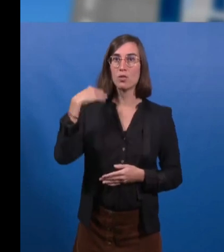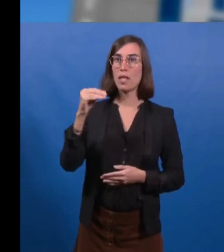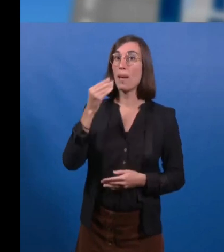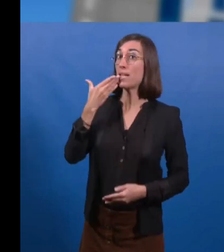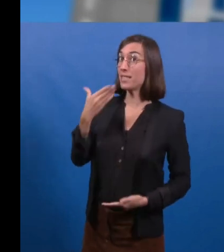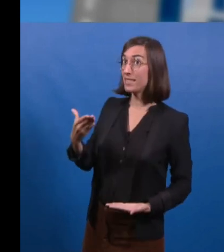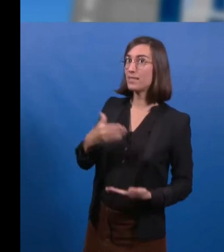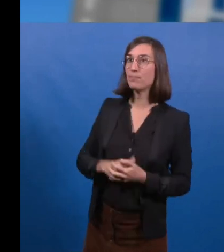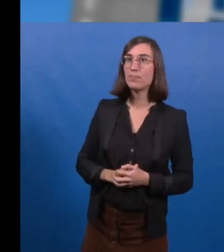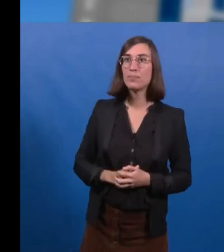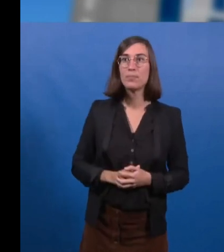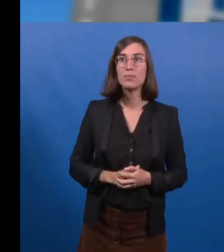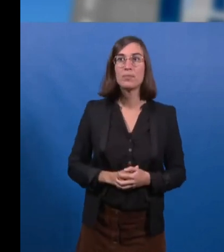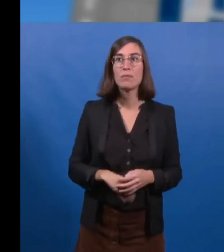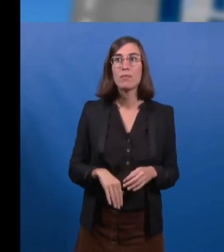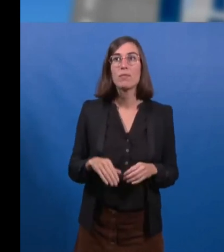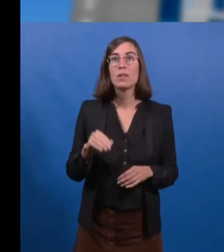Robin Salkroix.